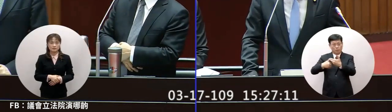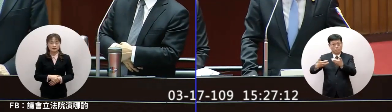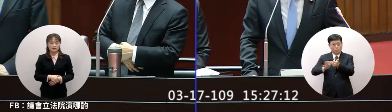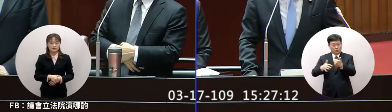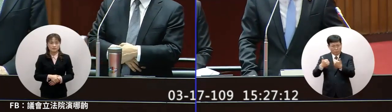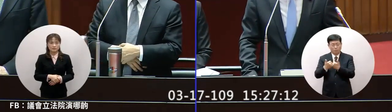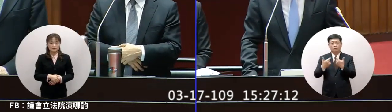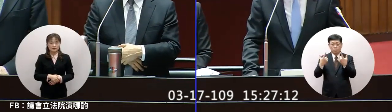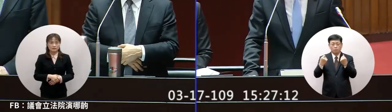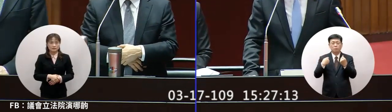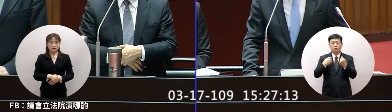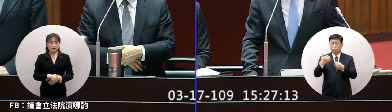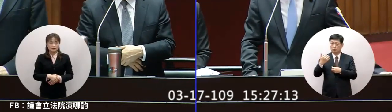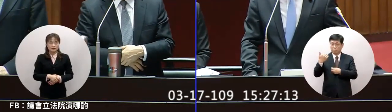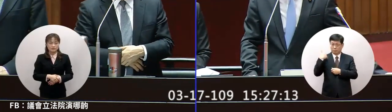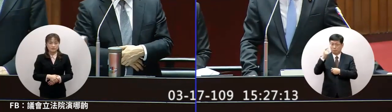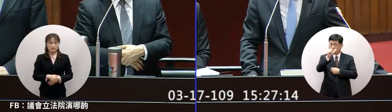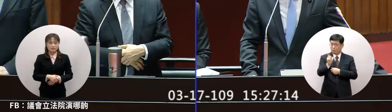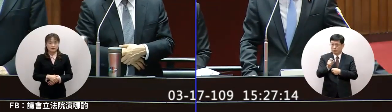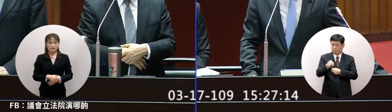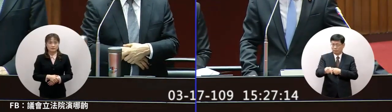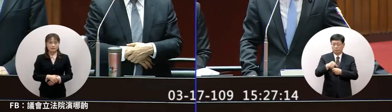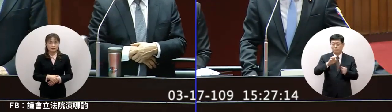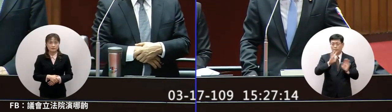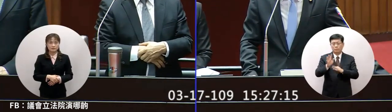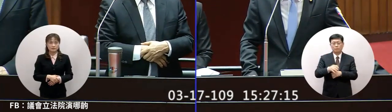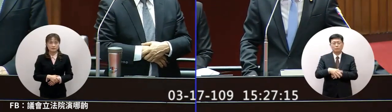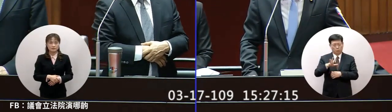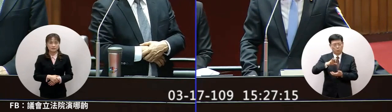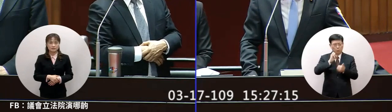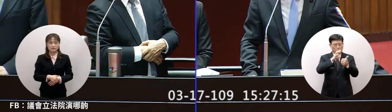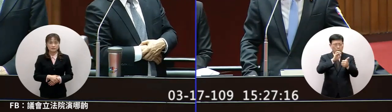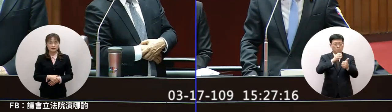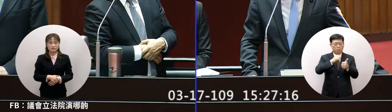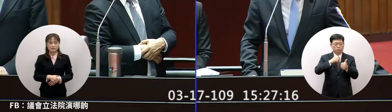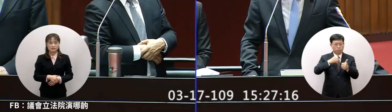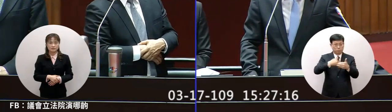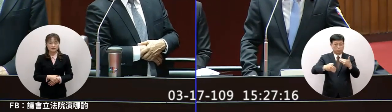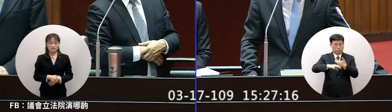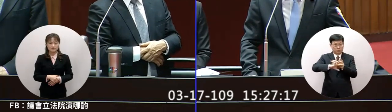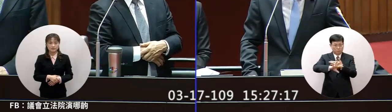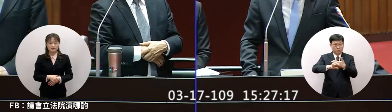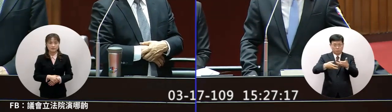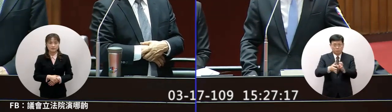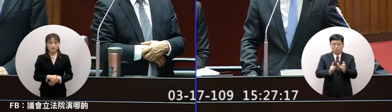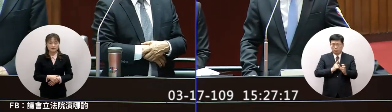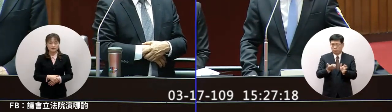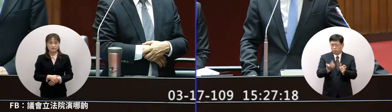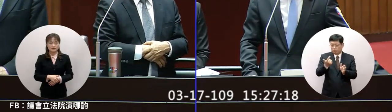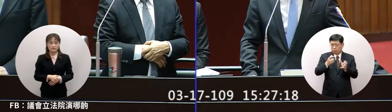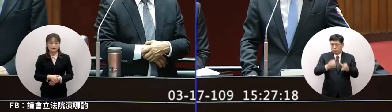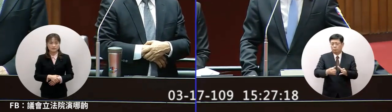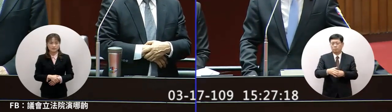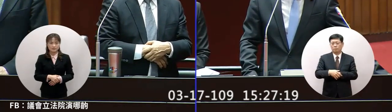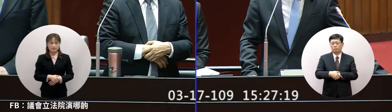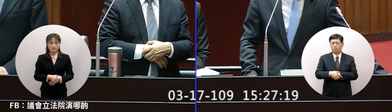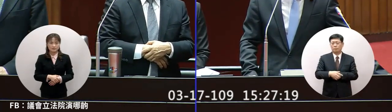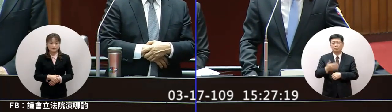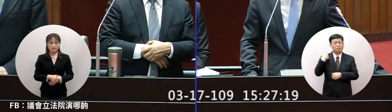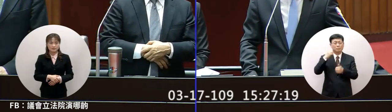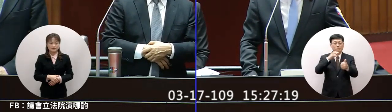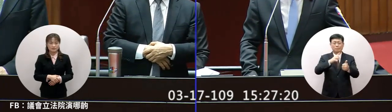曾經就當時義大利的狀況我有提醒外交部要超前部署當時我們說